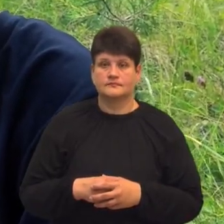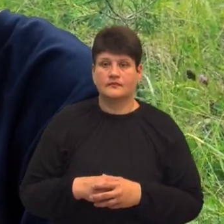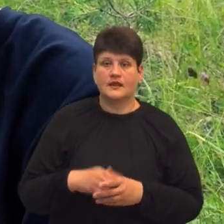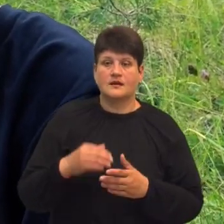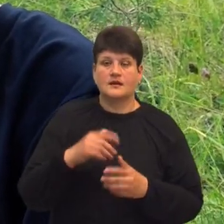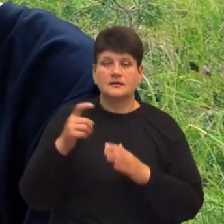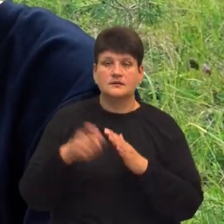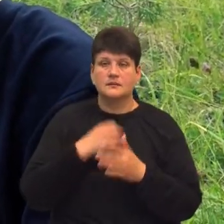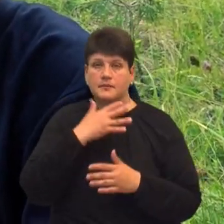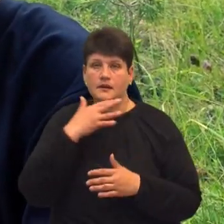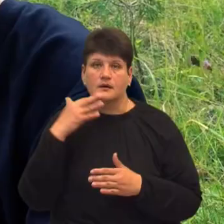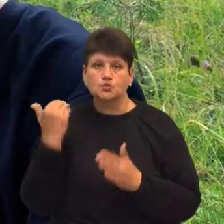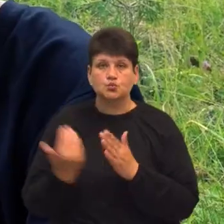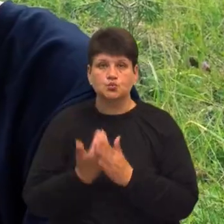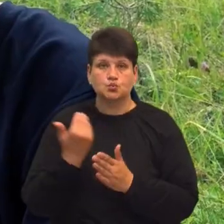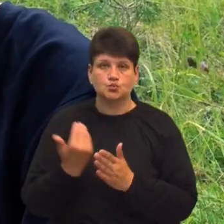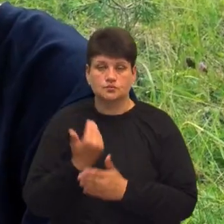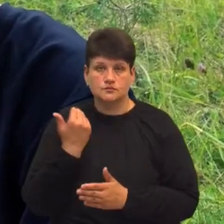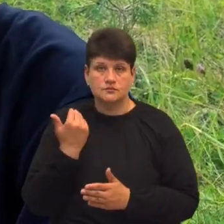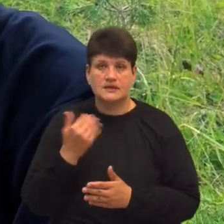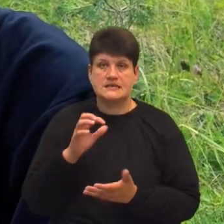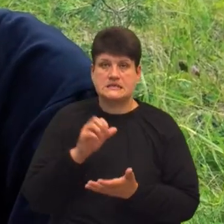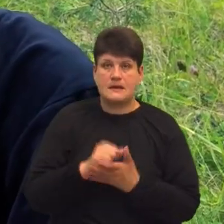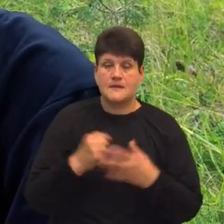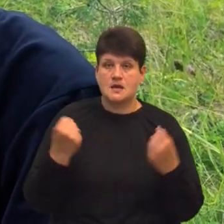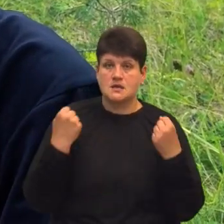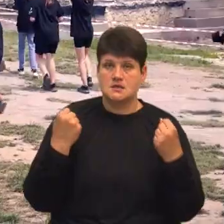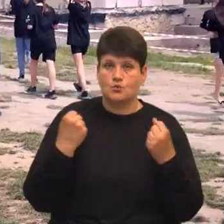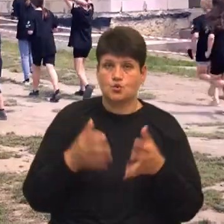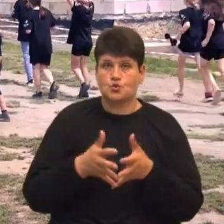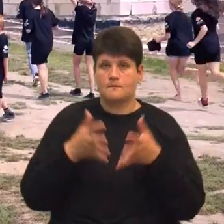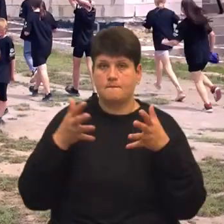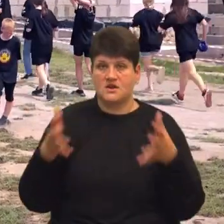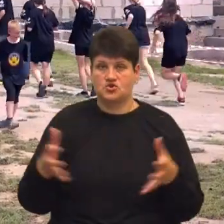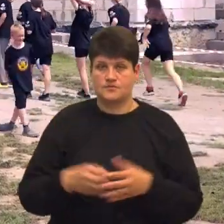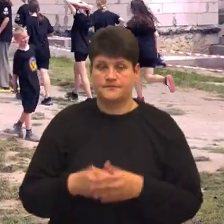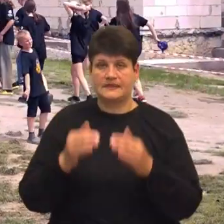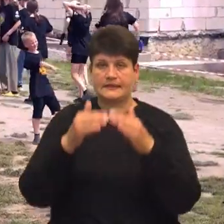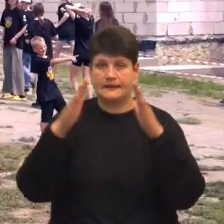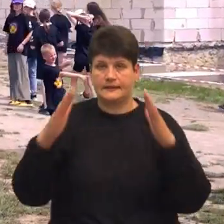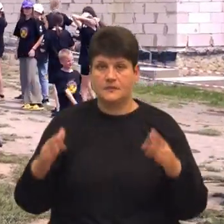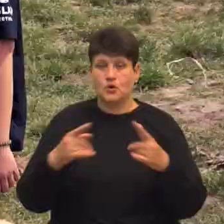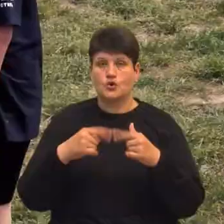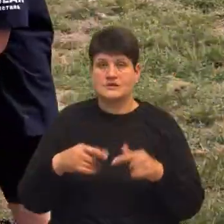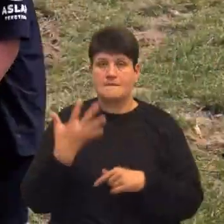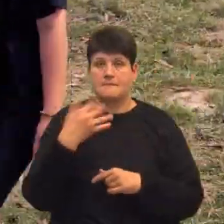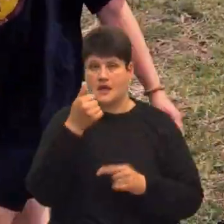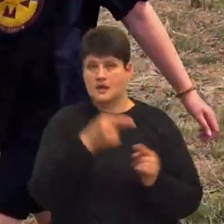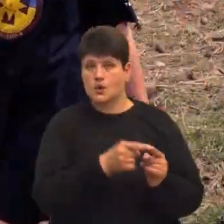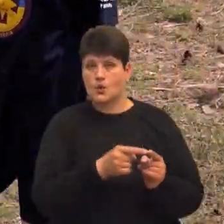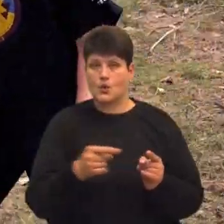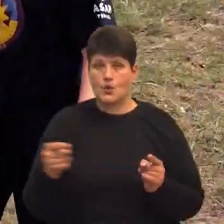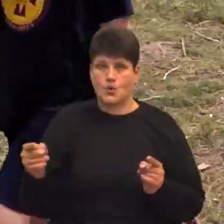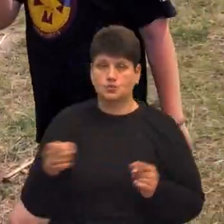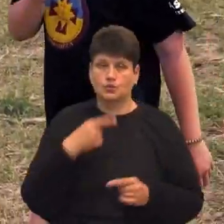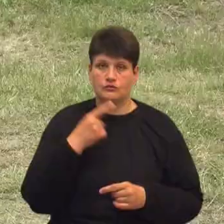нового і займаюся спортом більше. Табір організовують п'ять років поспіль, розповідає